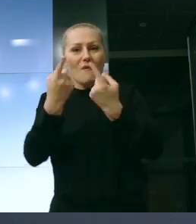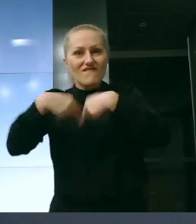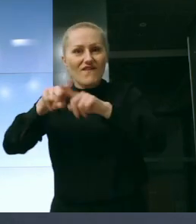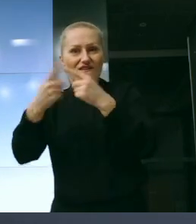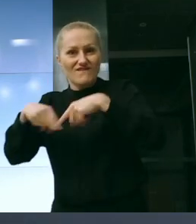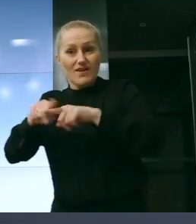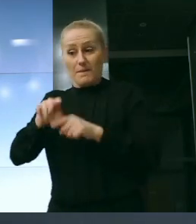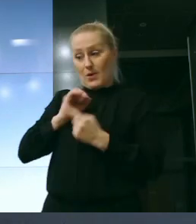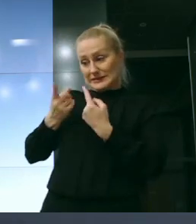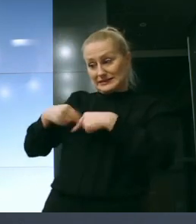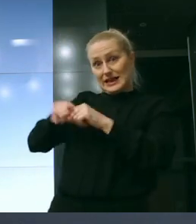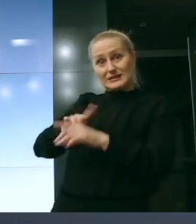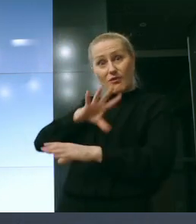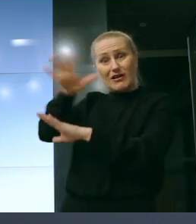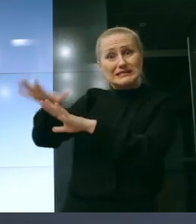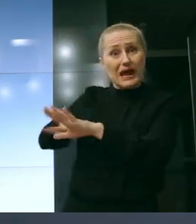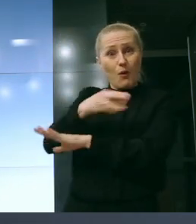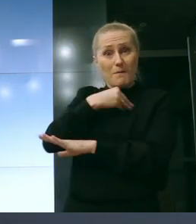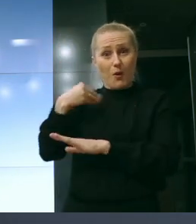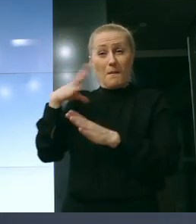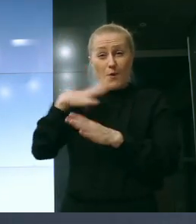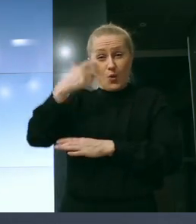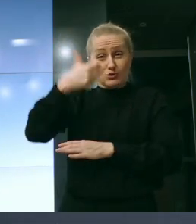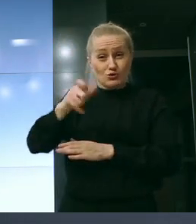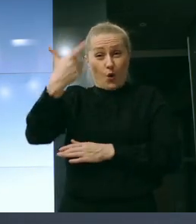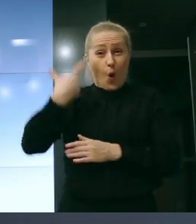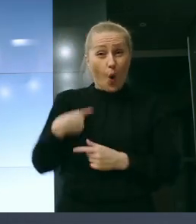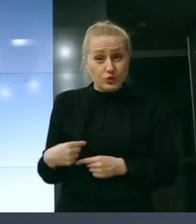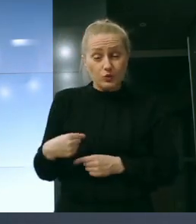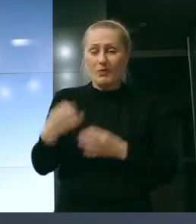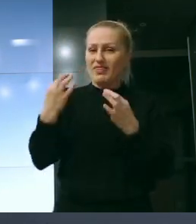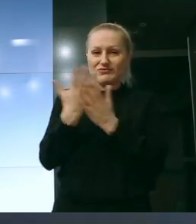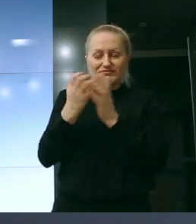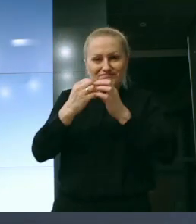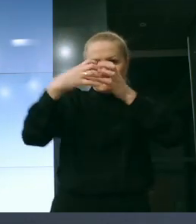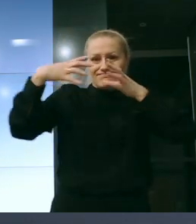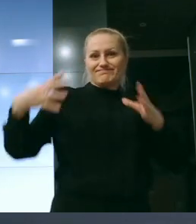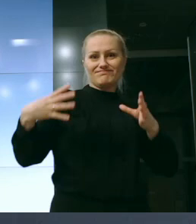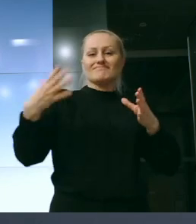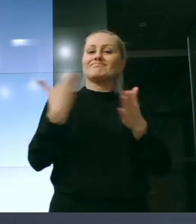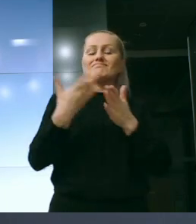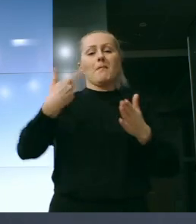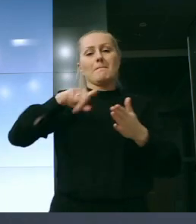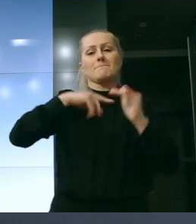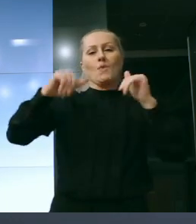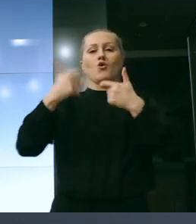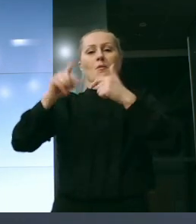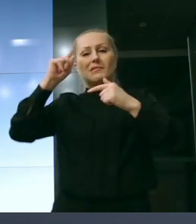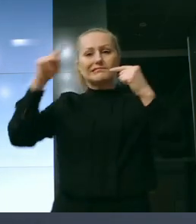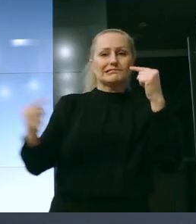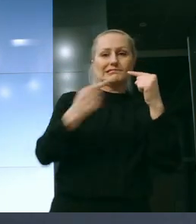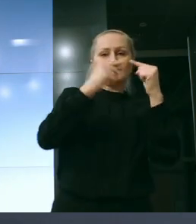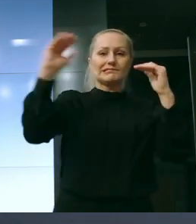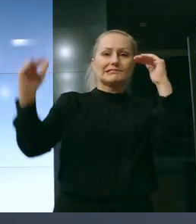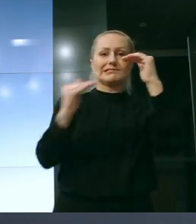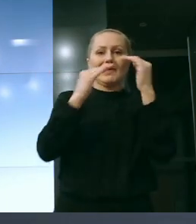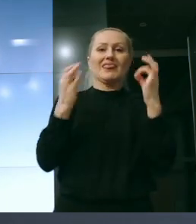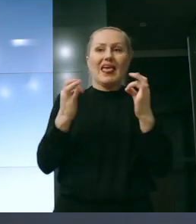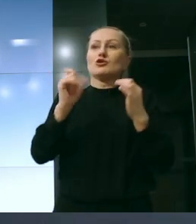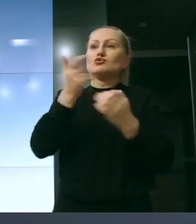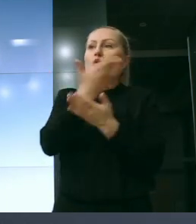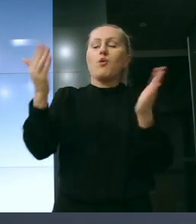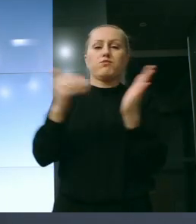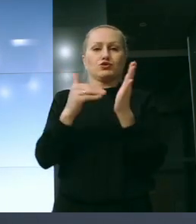liczył już blisko 100 osób w Polsce, urósł też dzięki temu, że jesteśmy razem w stanie być adekwatni do tego, co tu i teraz dla Państwa się liczy.